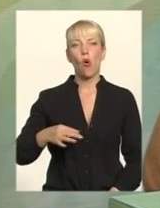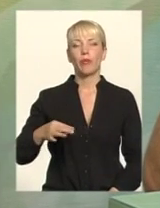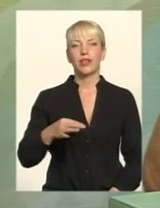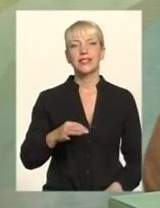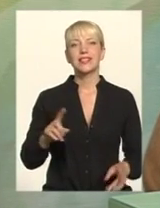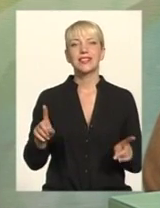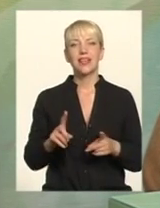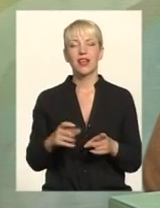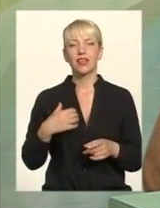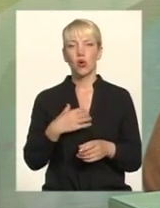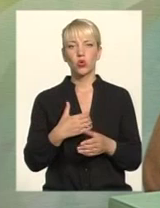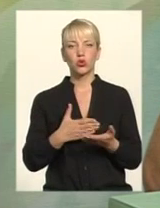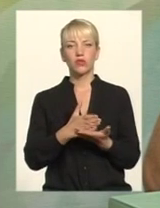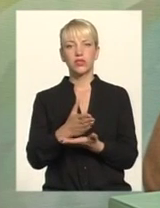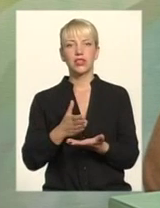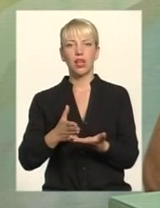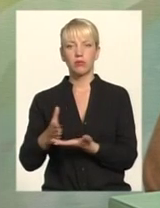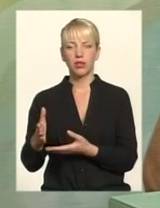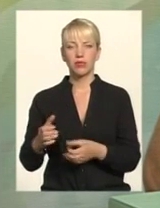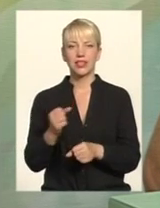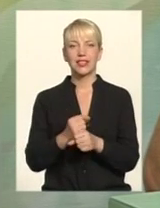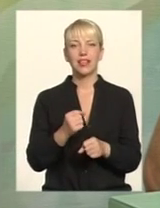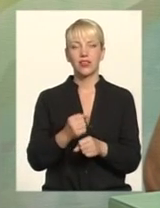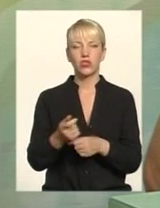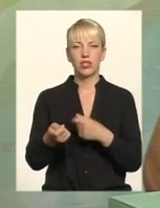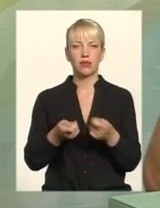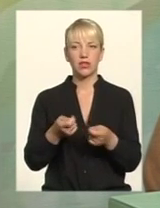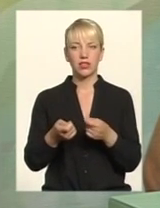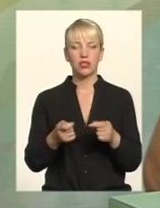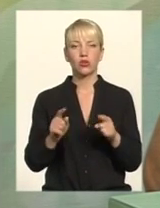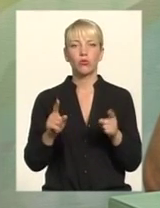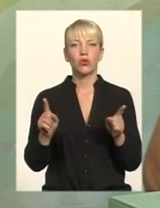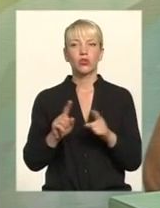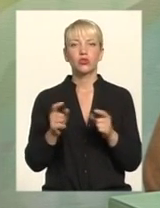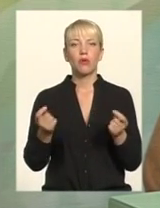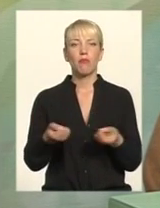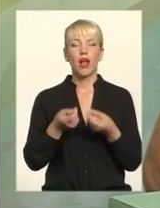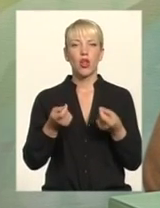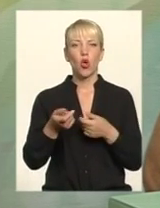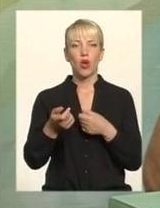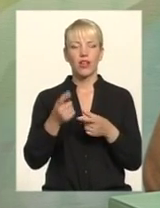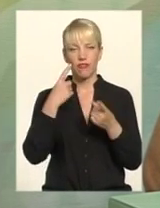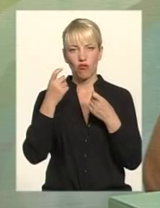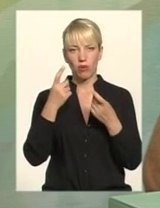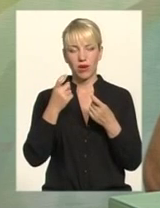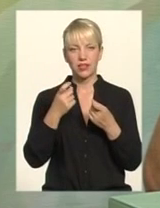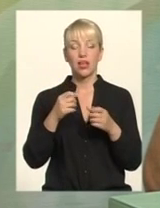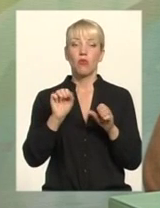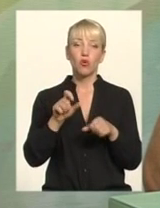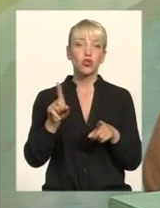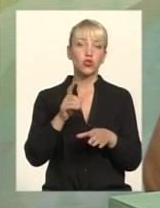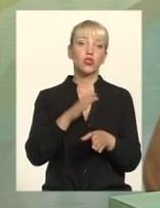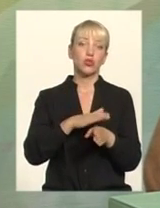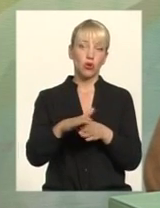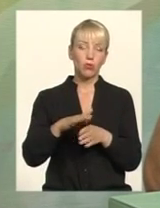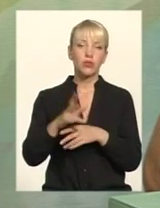основні напрямки діяльності адміністрації Тому що мало інформації, можливо щось робиться мало інформації І я